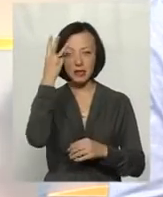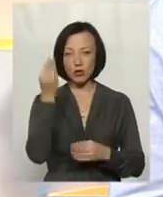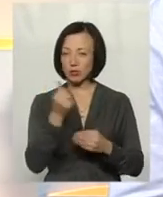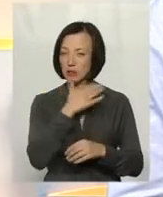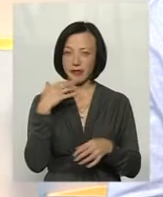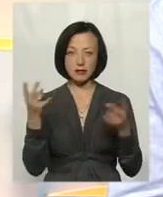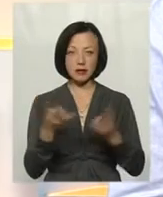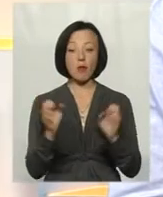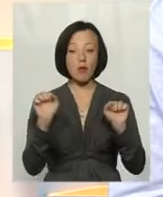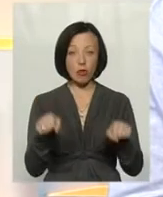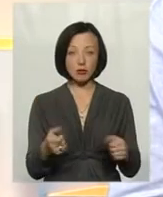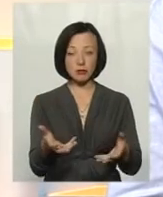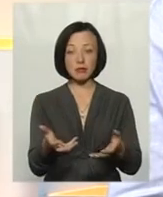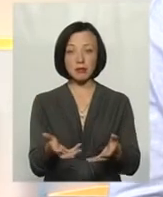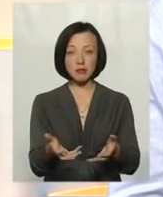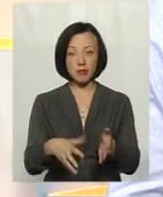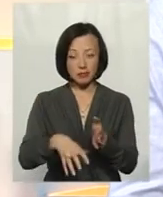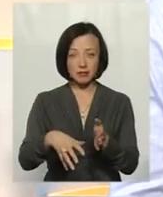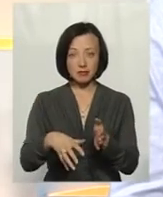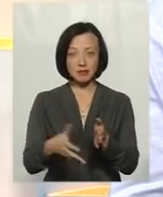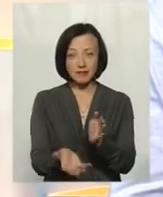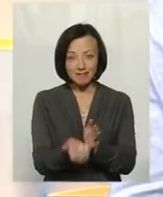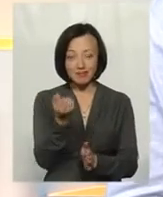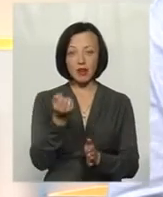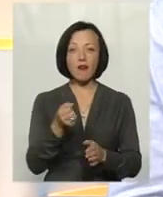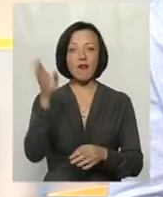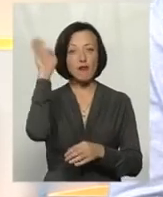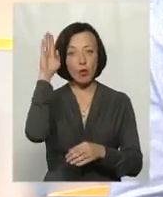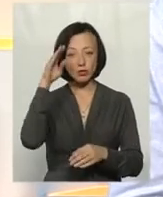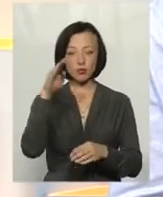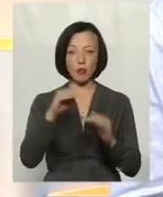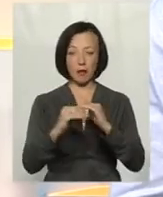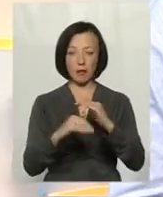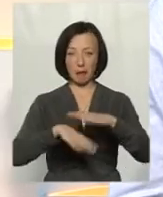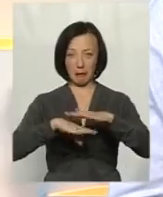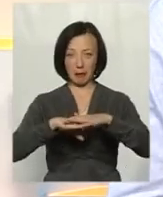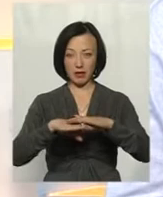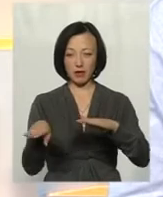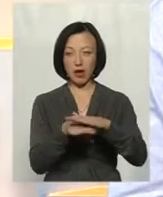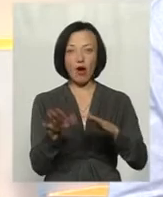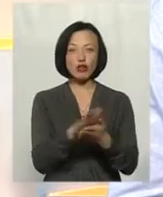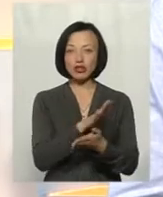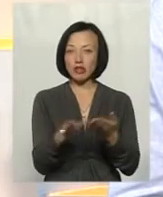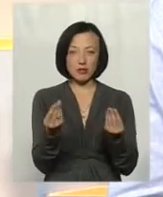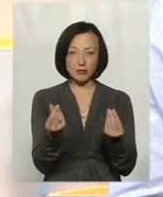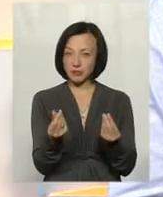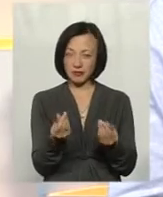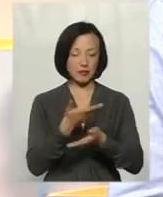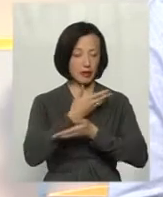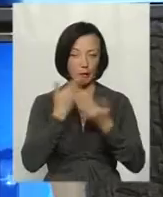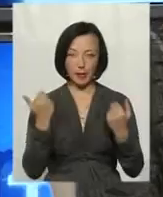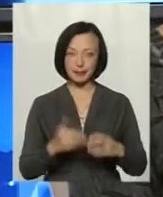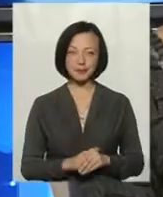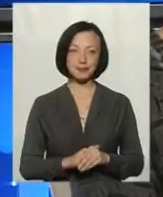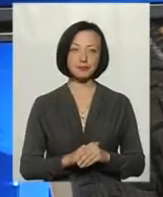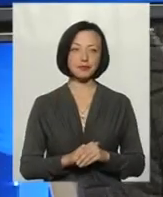і з поверхневих джерел, але очищати, наскільки її дорого, ми на сьогоднішній день не готові фінансово. Дякую вам